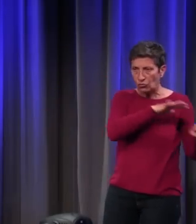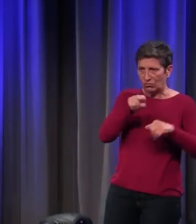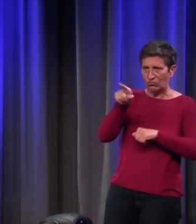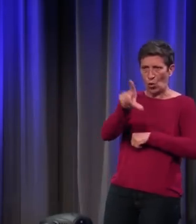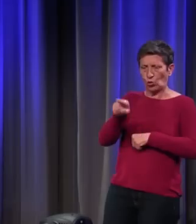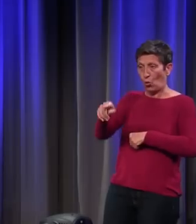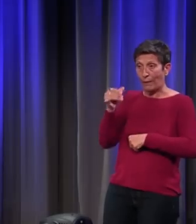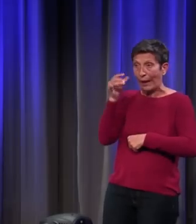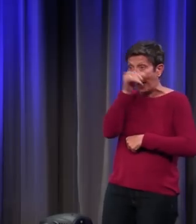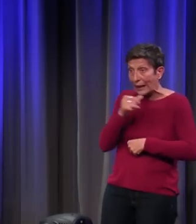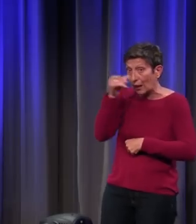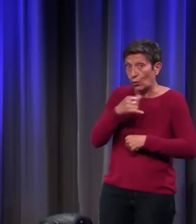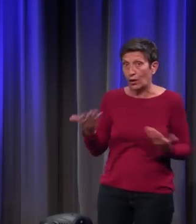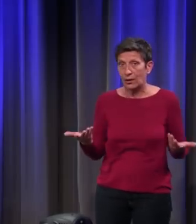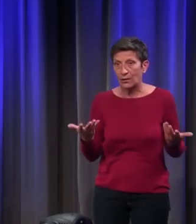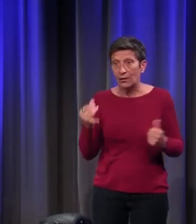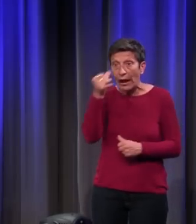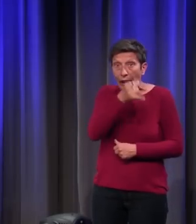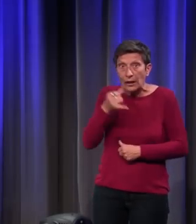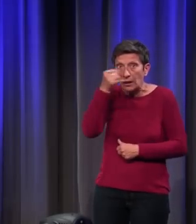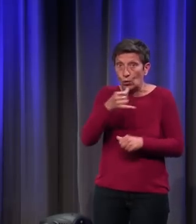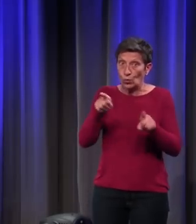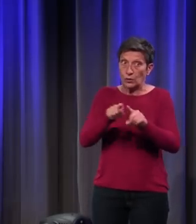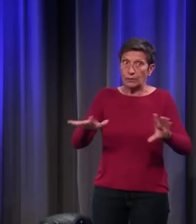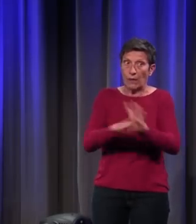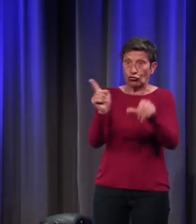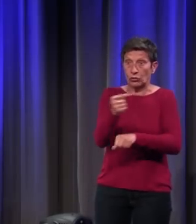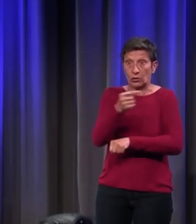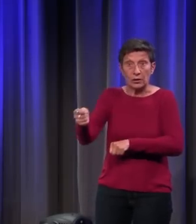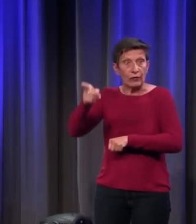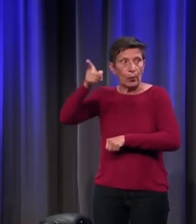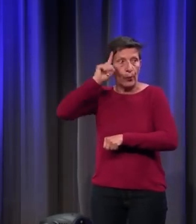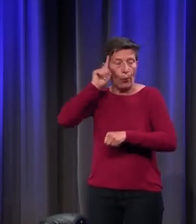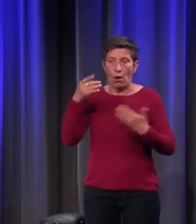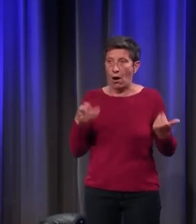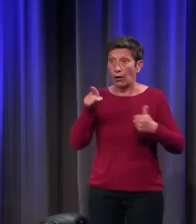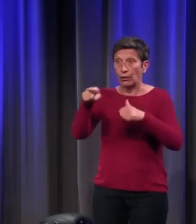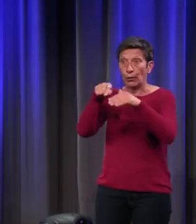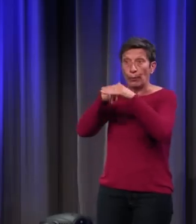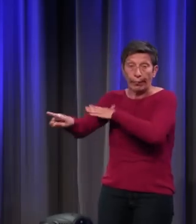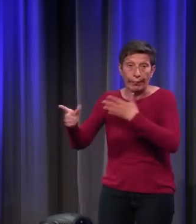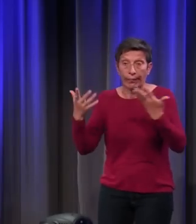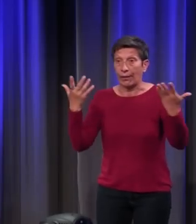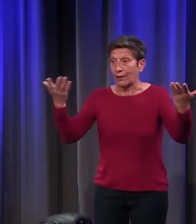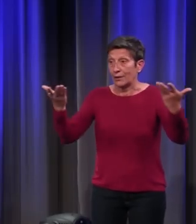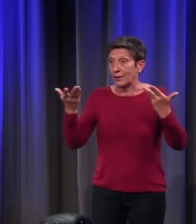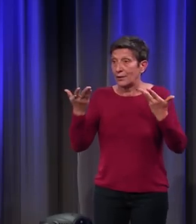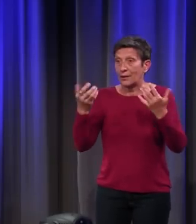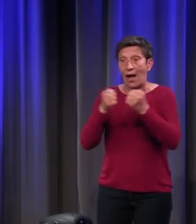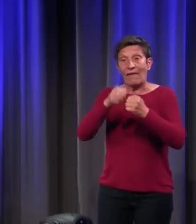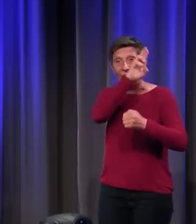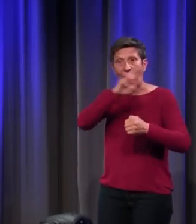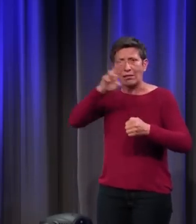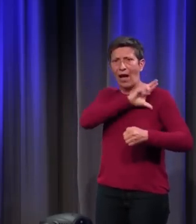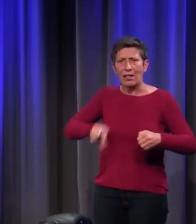et surtout extrêmement péjoratif parce qu'il commet l'adultère avec la reine Guenièvre.'est un personnage